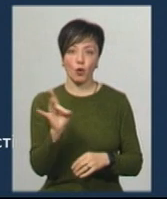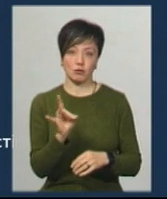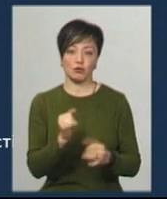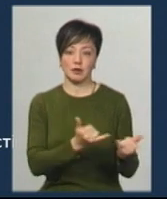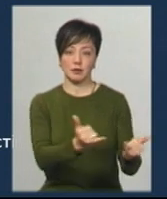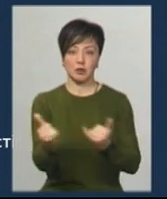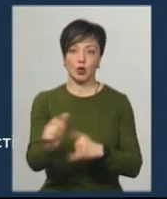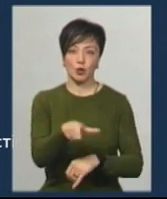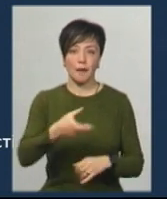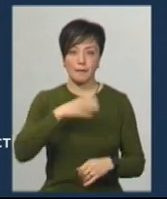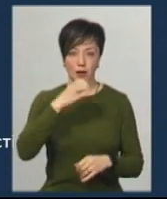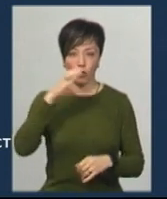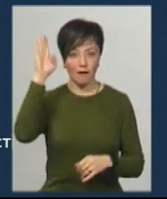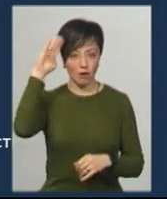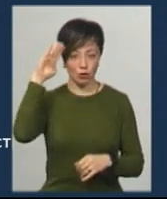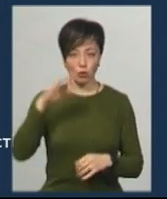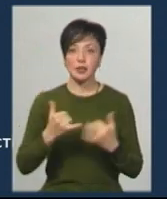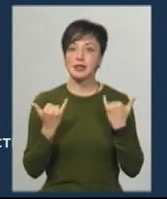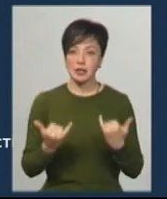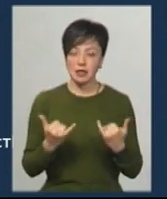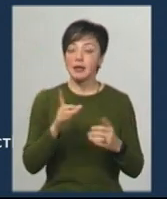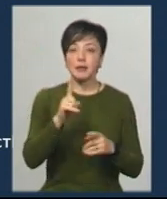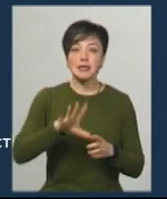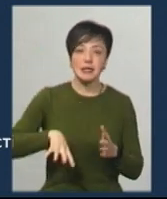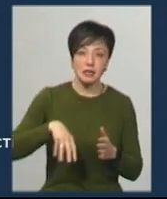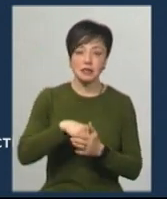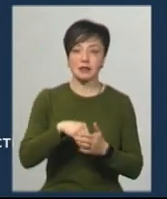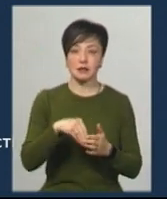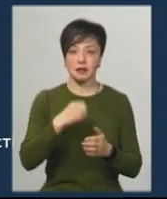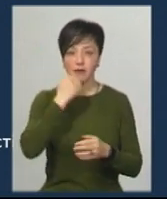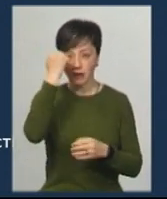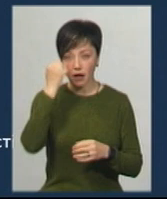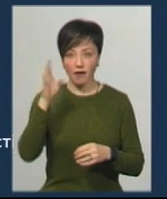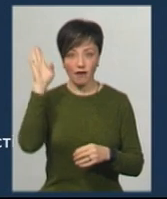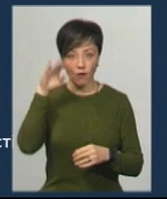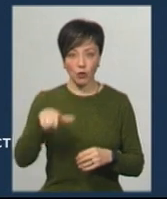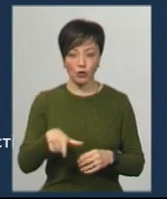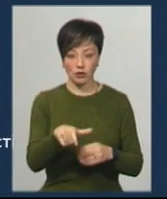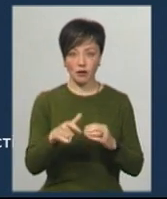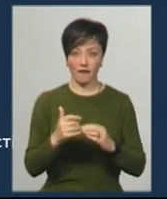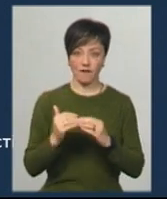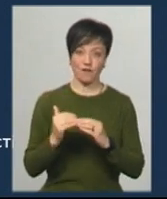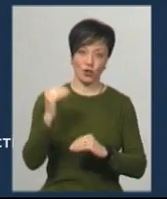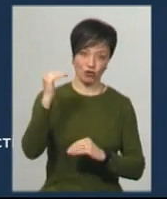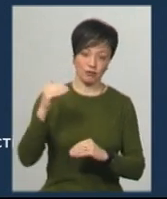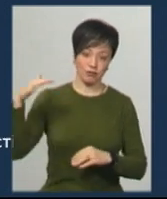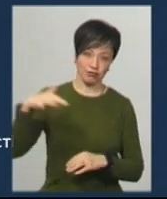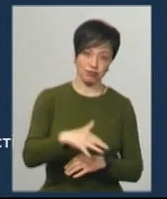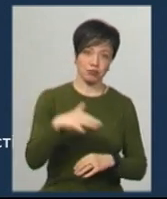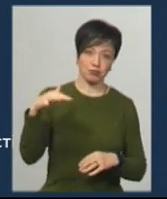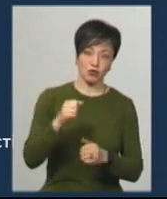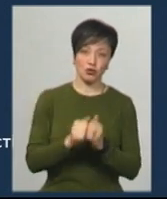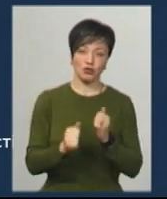забезпечувати людей питною водою. За рахунок тих водних об'єктів, які вищі потечії, ми щомісяця